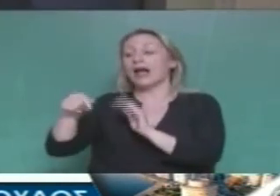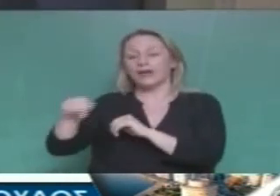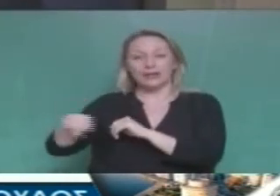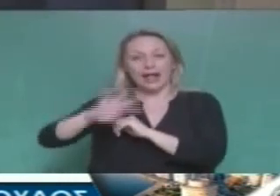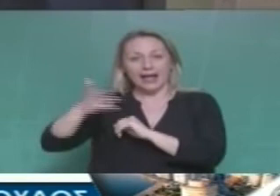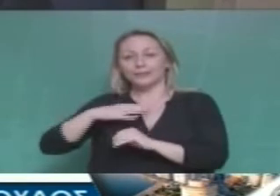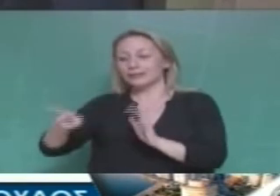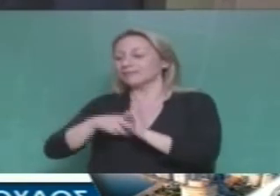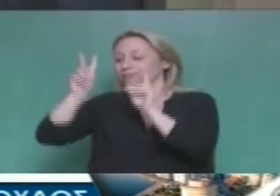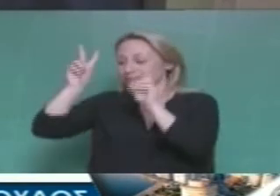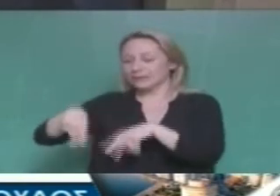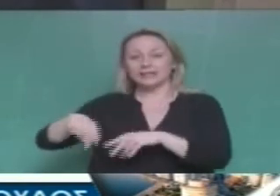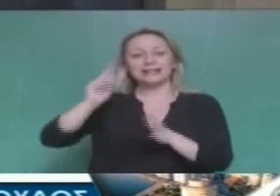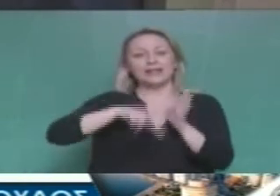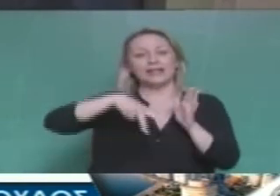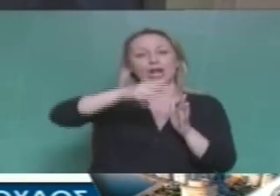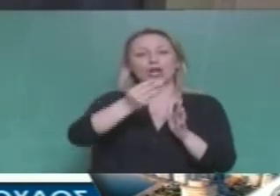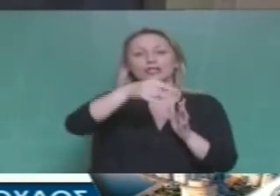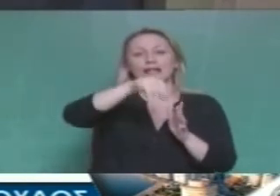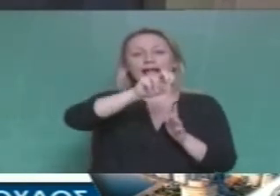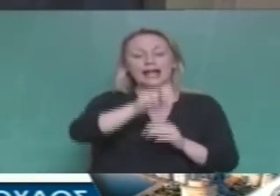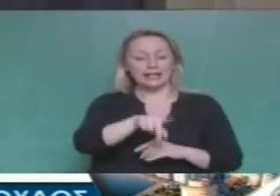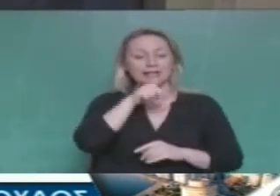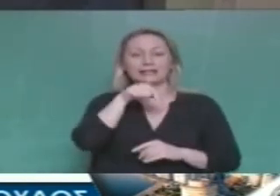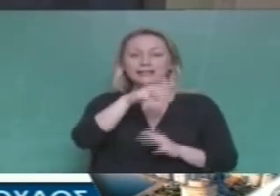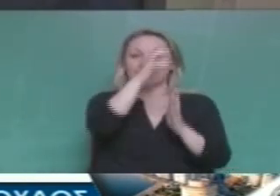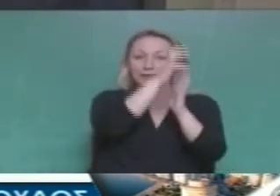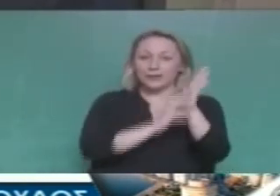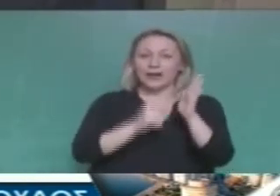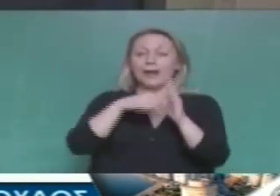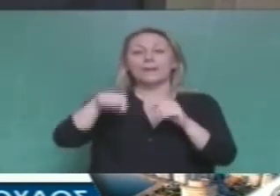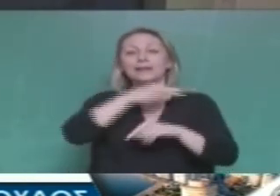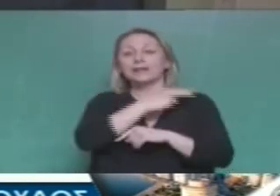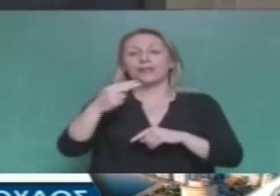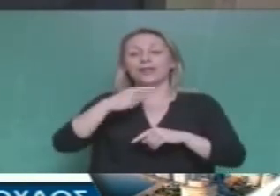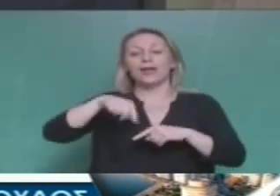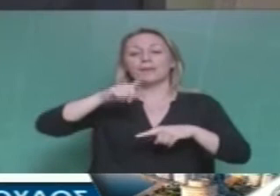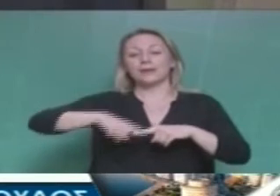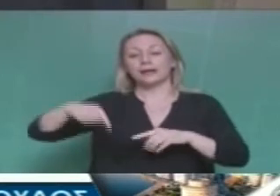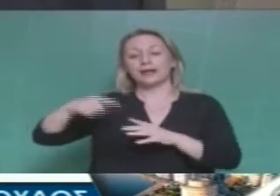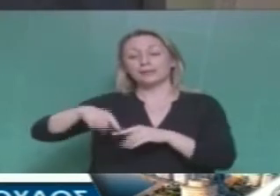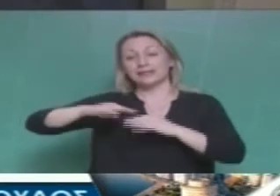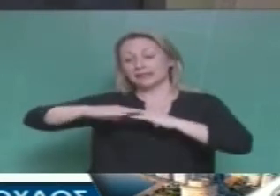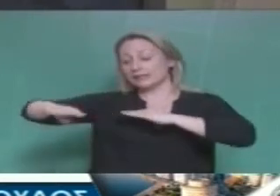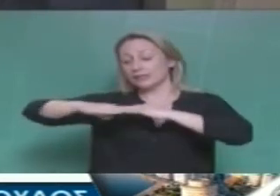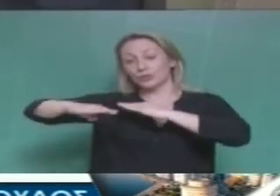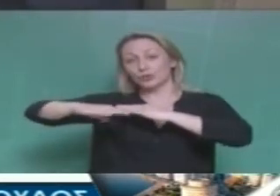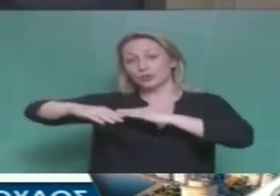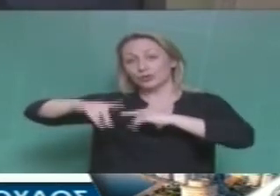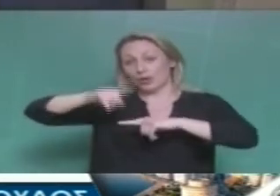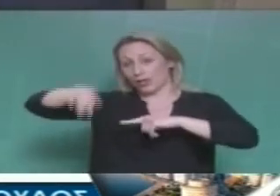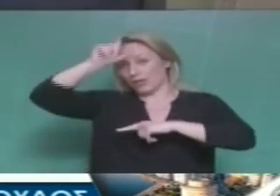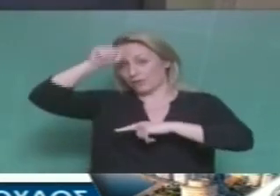ίδια στη συνθήκη της Λοζάνης που είναι αυτή η συνθήκη η οποία κατοχύρωσε επίσης εκτός από τα τουρκο-συριακά και τα ελληνοτρκικά